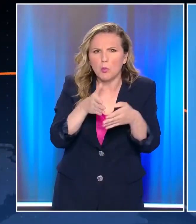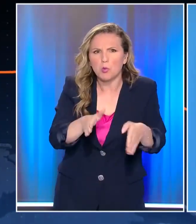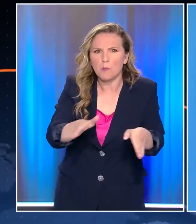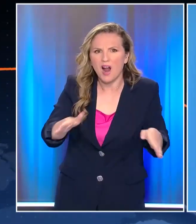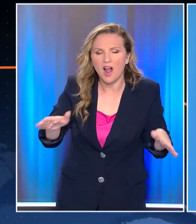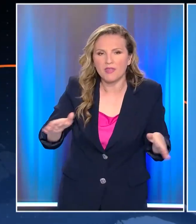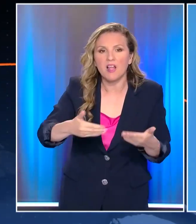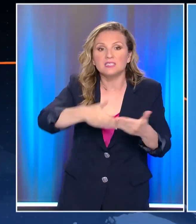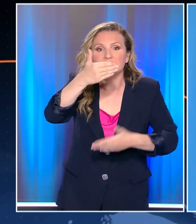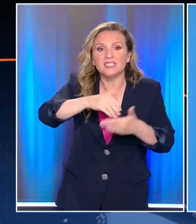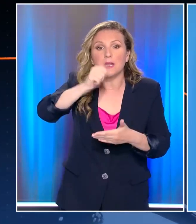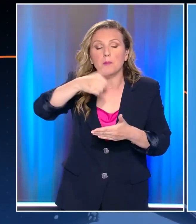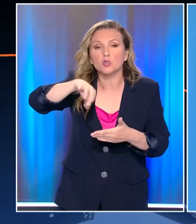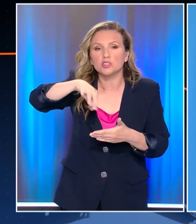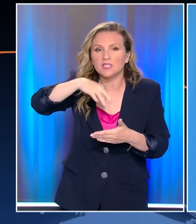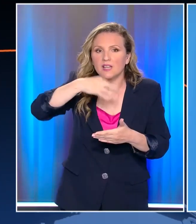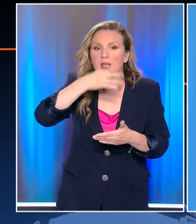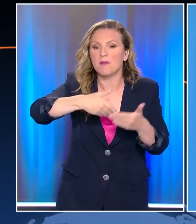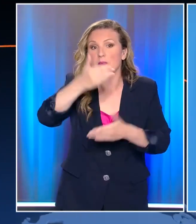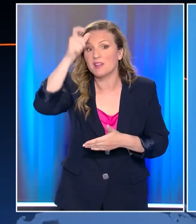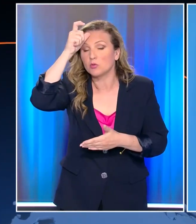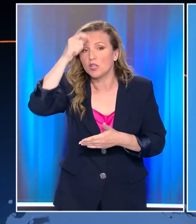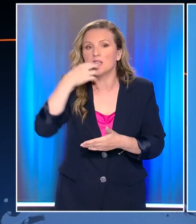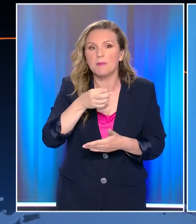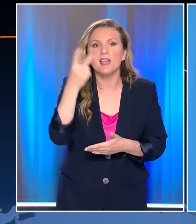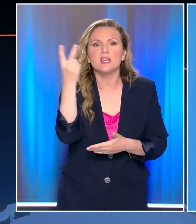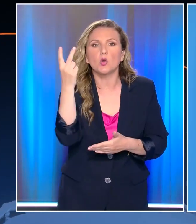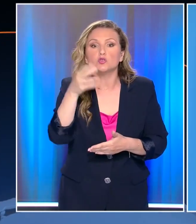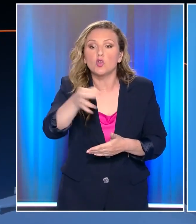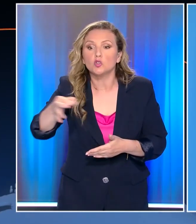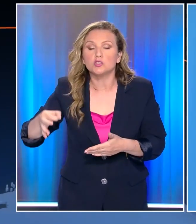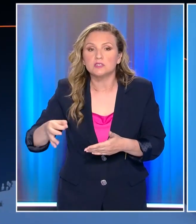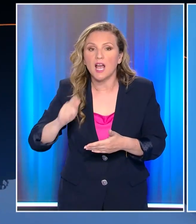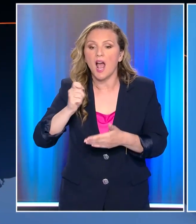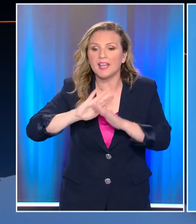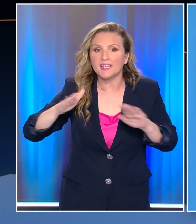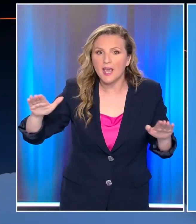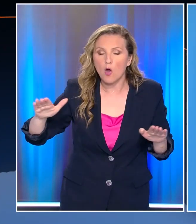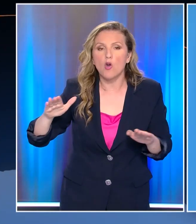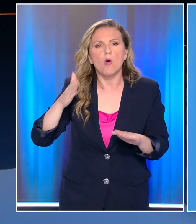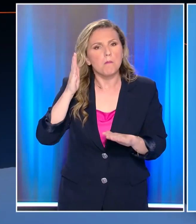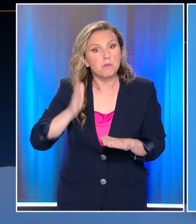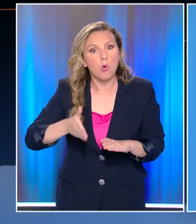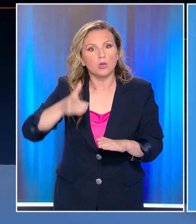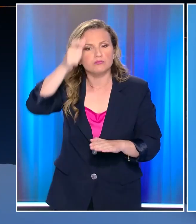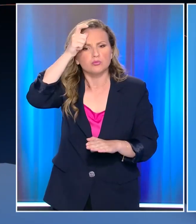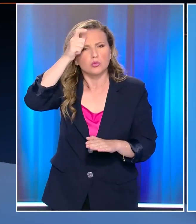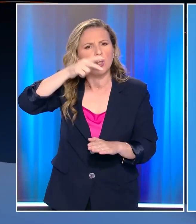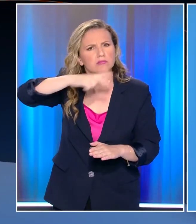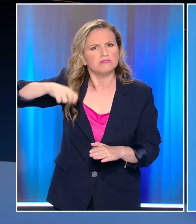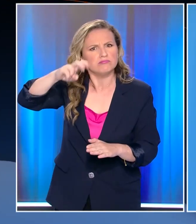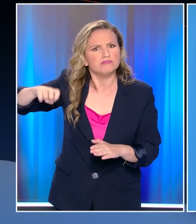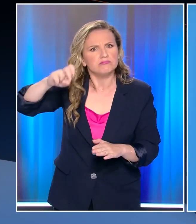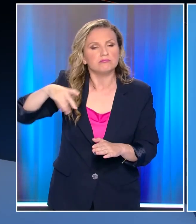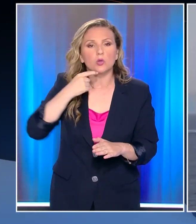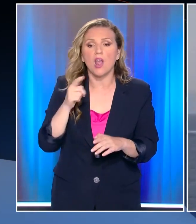τίτλος της εφημερίδας Γιάννη Σαφάκ αναφέρει ότι υπάρχουν 22 από τα 23 νησιά του Ανατολικού Αιγαίου, τα οποία μπορεί να διεκδικήσει άγκυρα